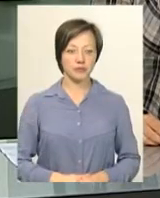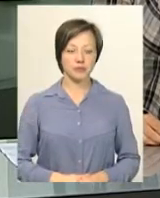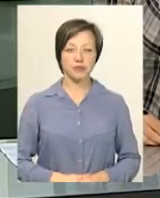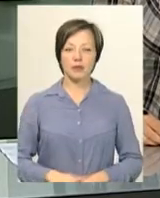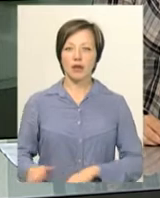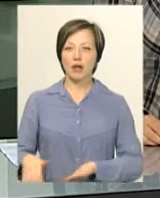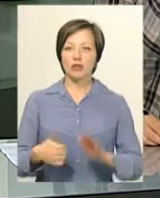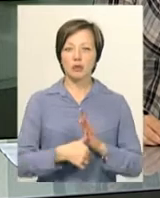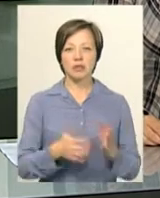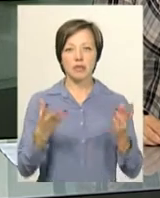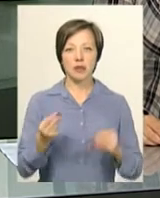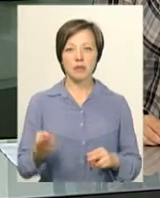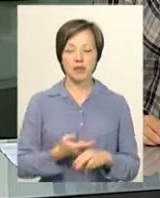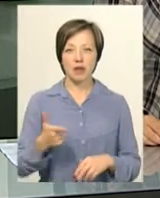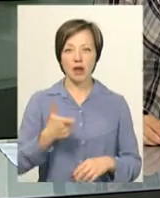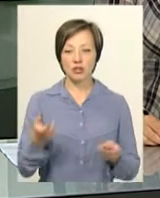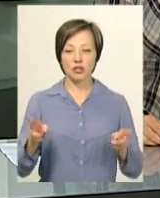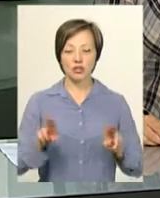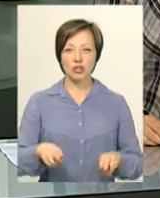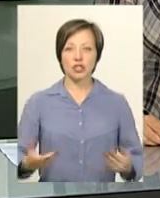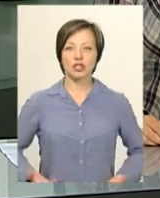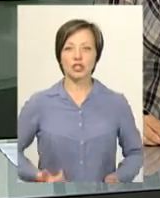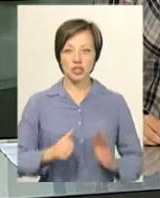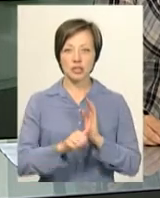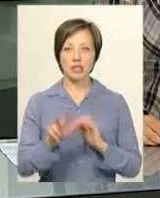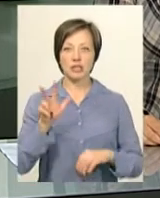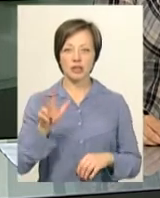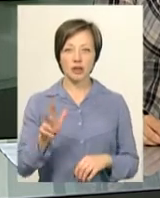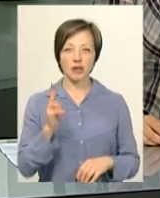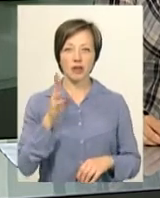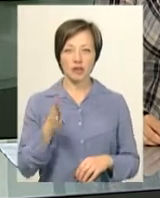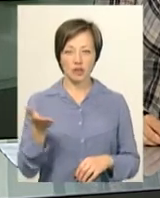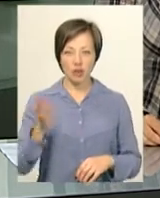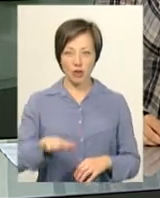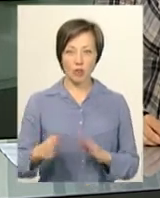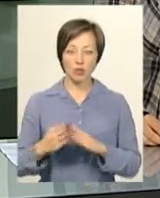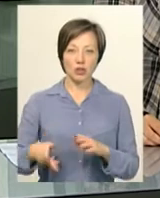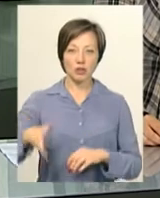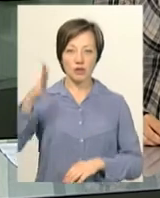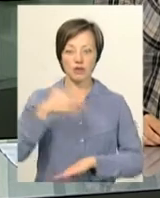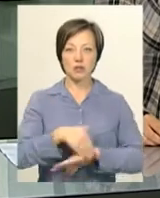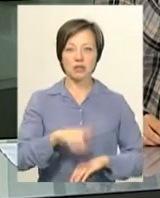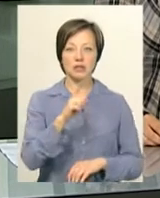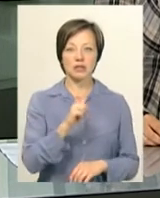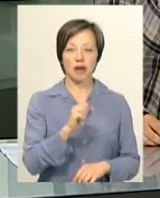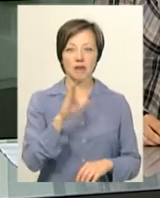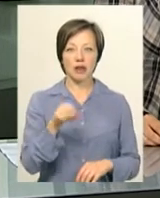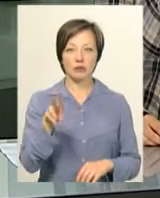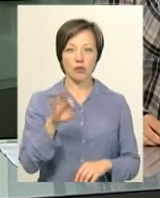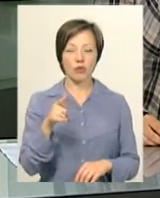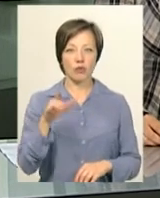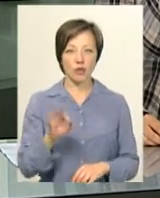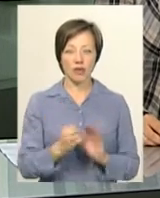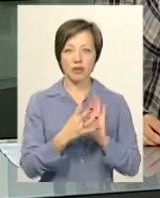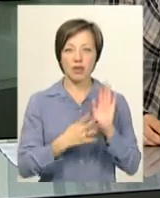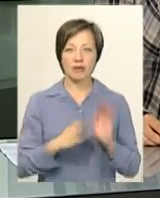Шостий день без газу залишаються жителі 63-х квартир будинку на вулиці Завадського, 38 у Хмельницькому. 19 вересня